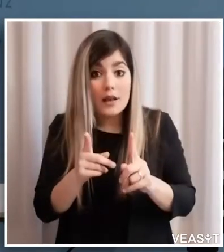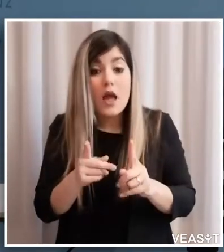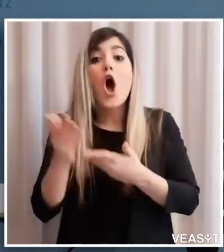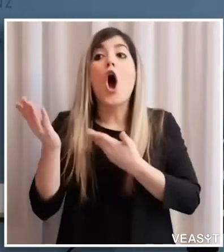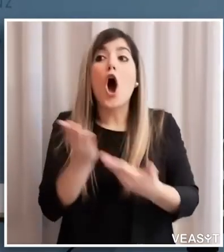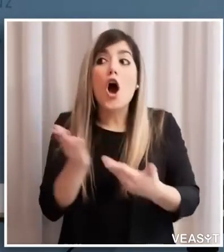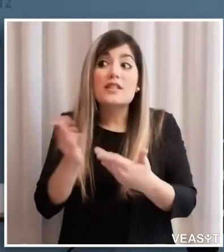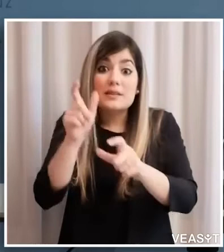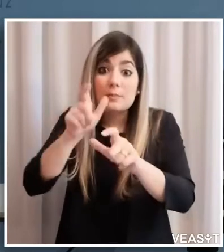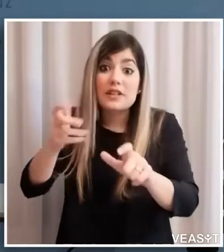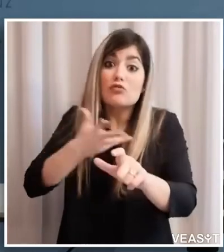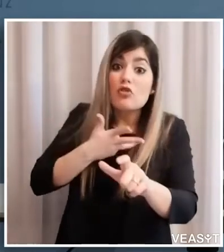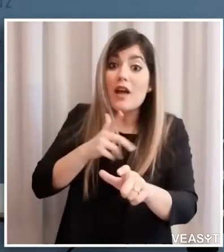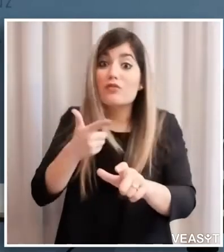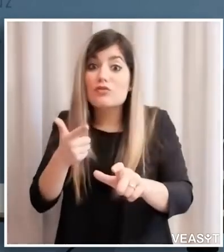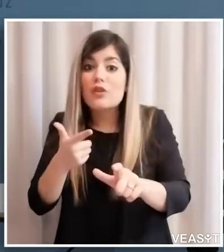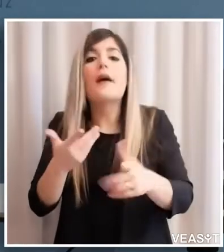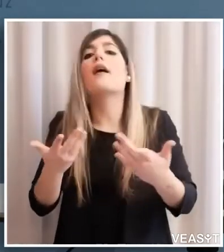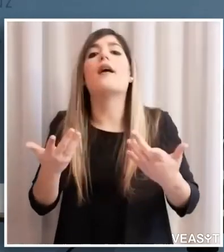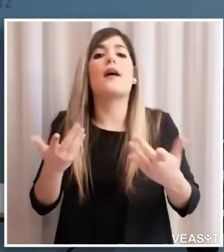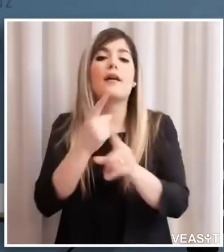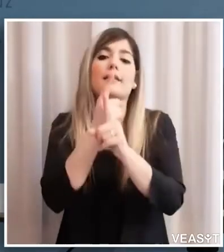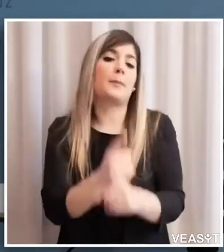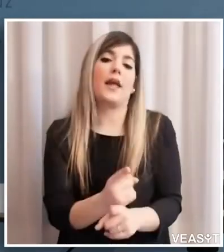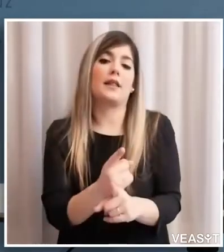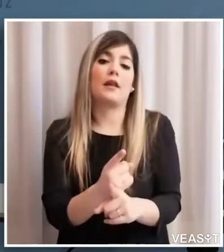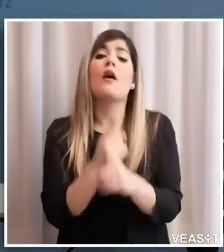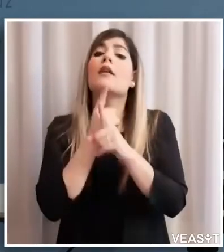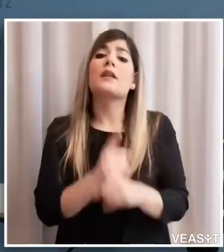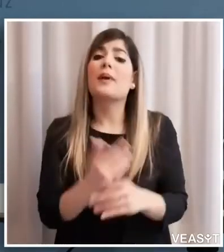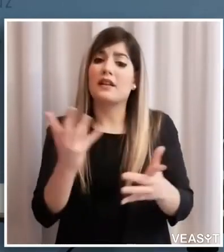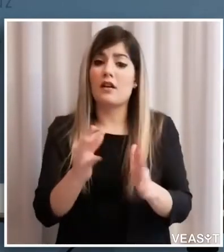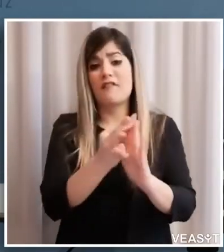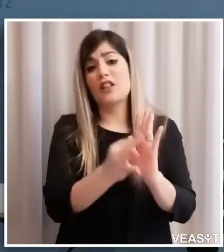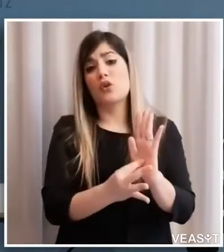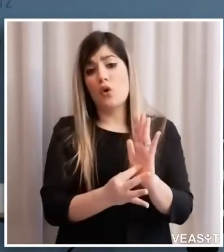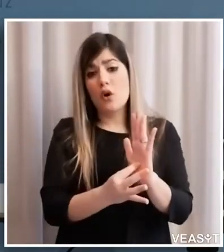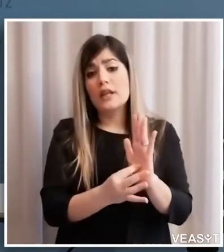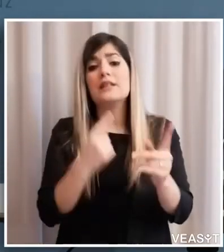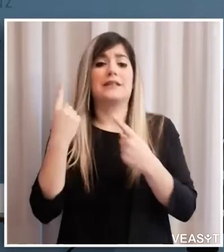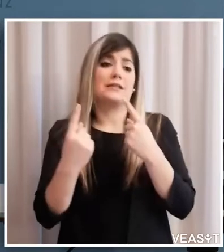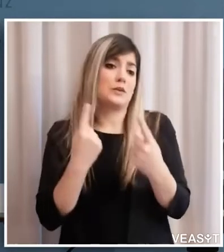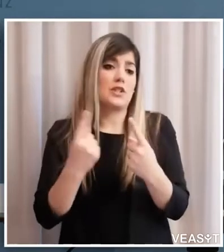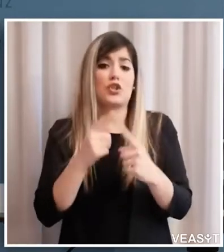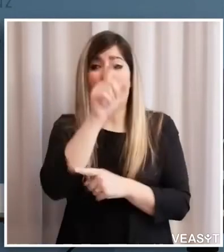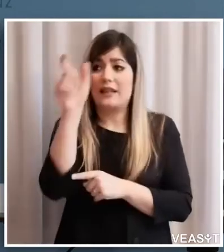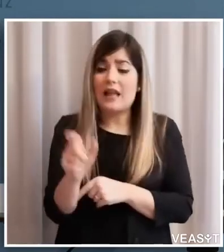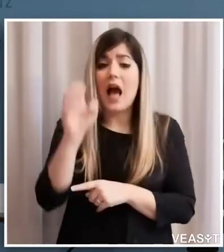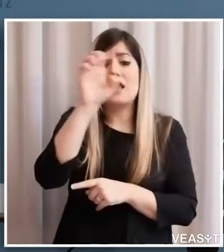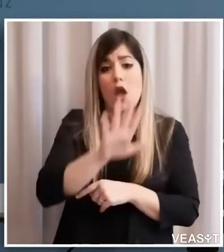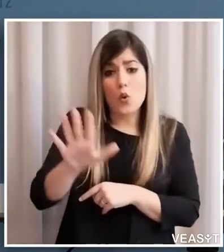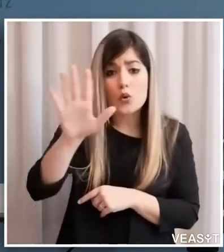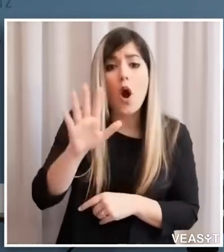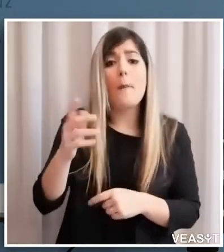tantissimi fattori non soltanto da noi ma soprattutto anche dalla situazione in Italia e nel resto d'Europa nei mercati